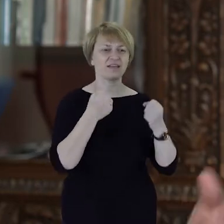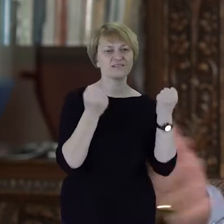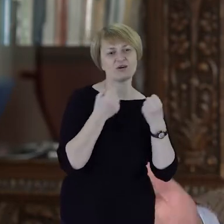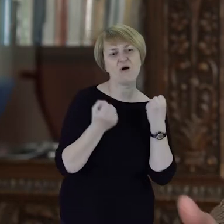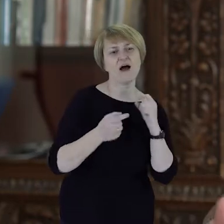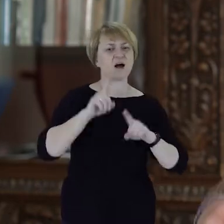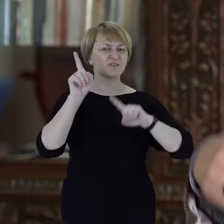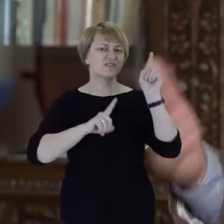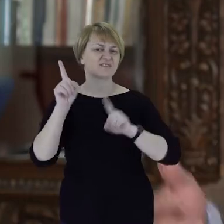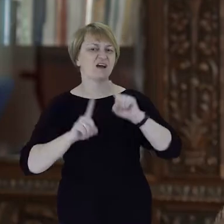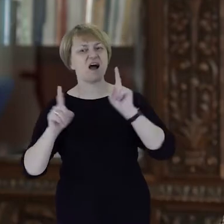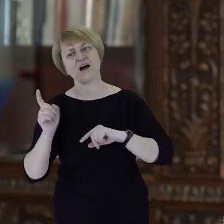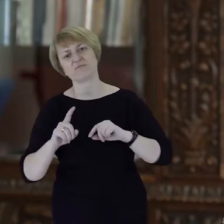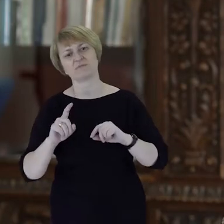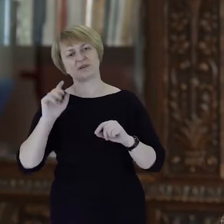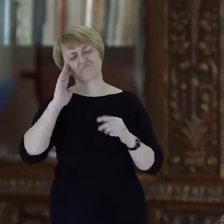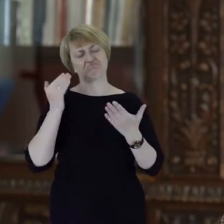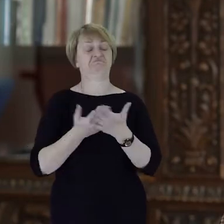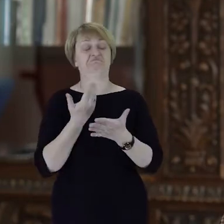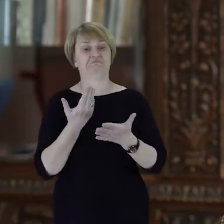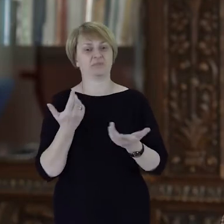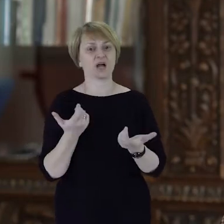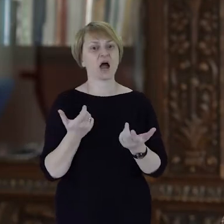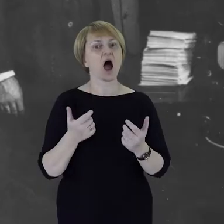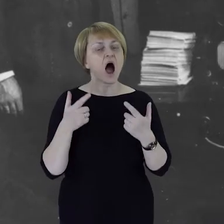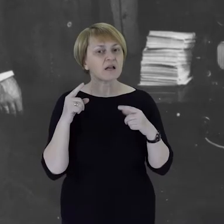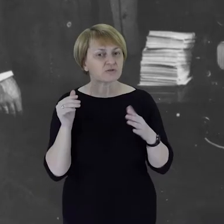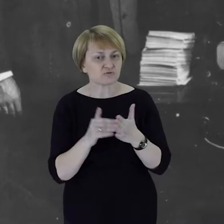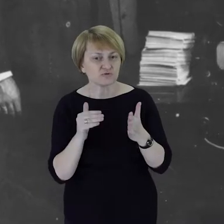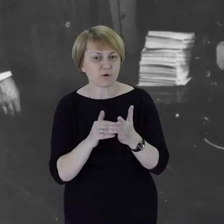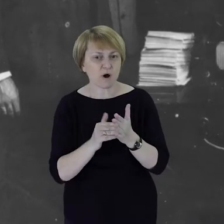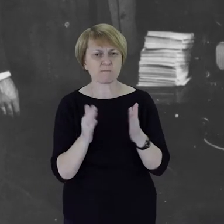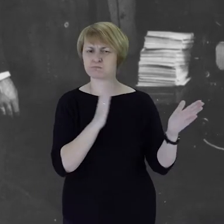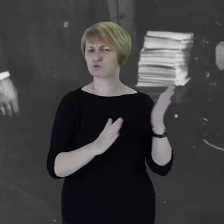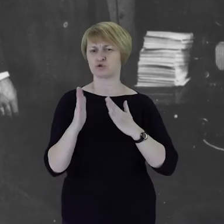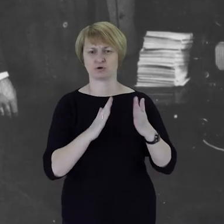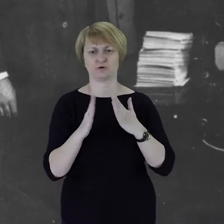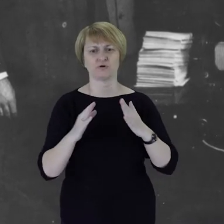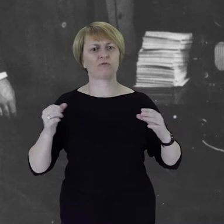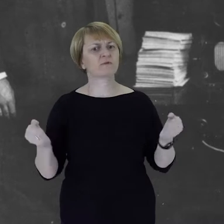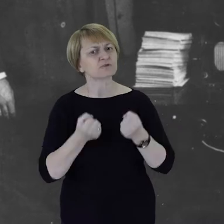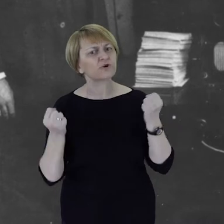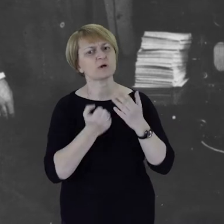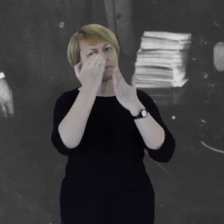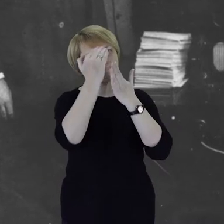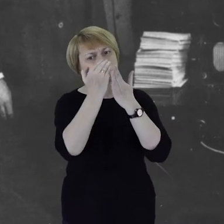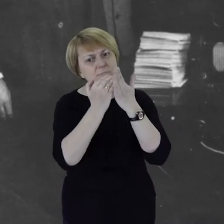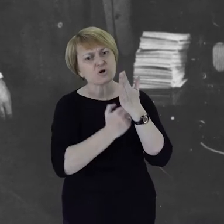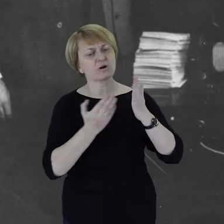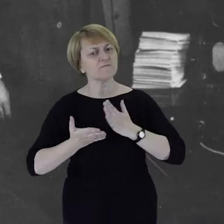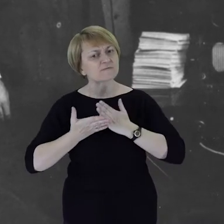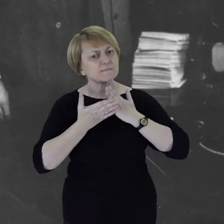sporadyczne, takie ad hoc, a zająć się w sposób taki programowy